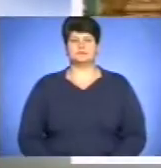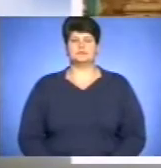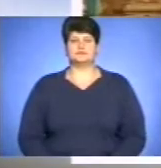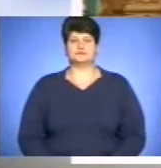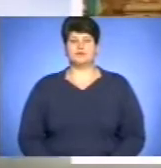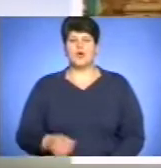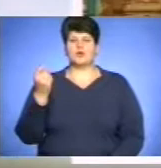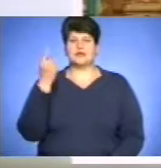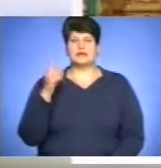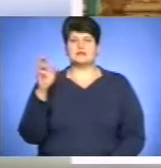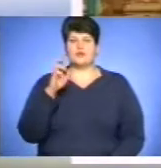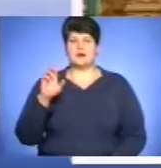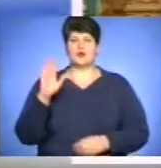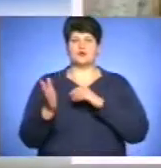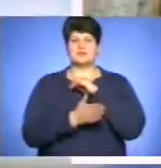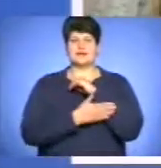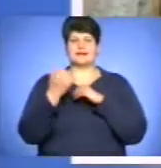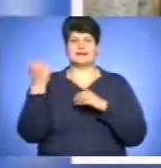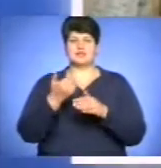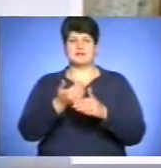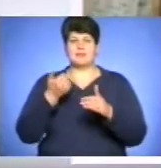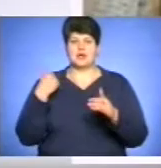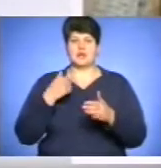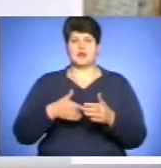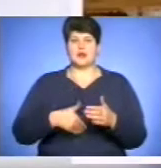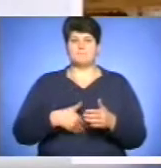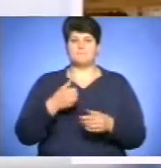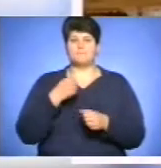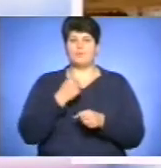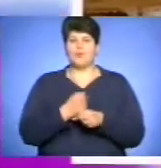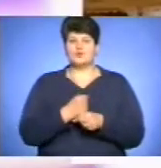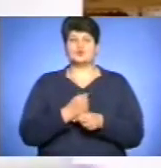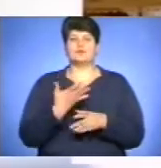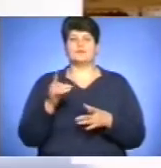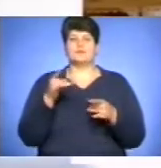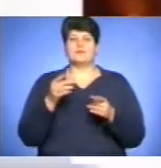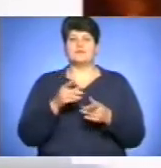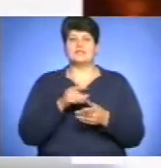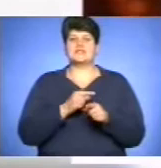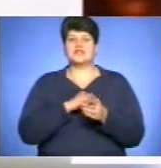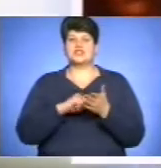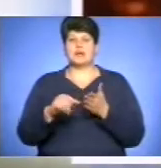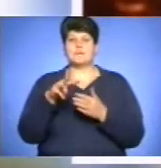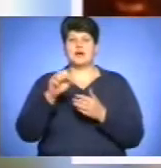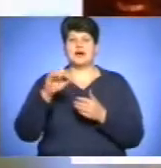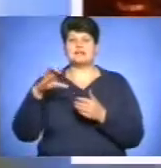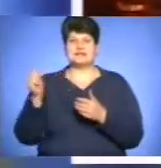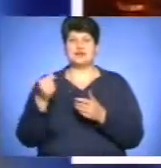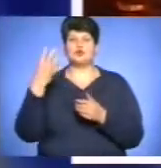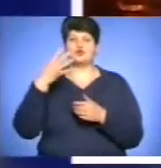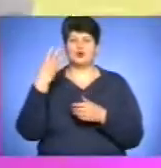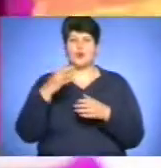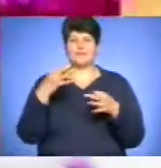11 березня в останній тиждень перед Великим постом за сім тижнів до Великого відзначають в масницю або сиропусний тиждень.